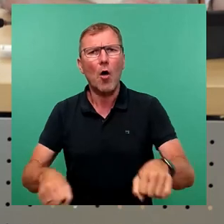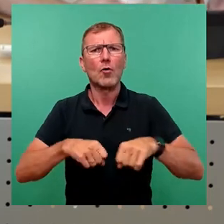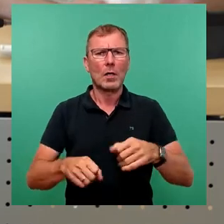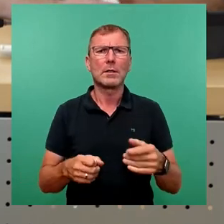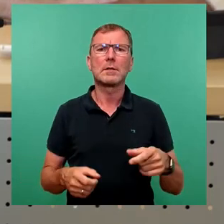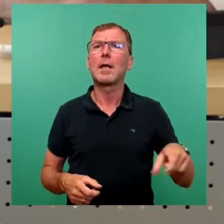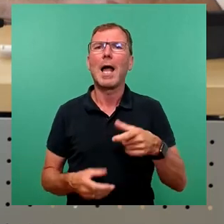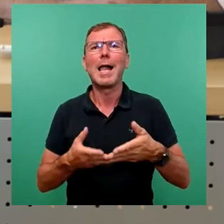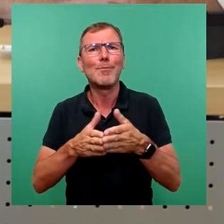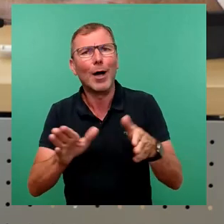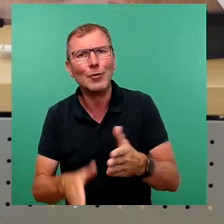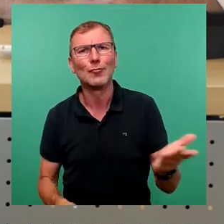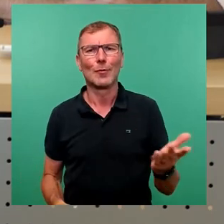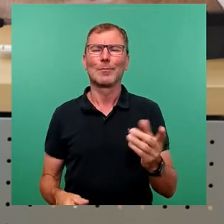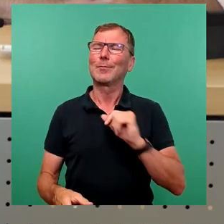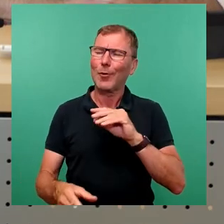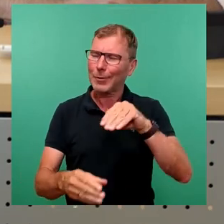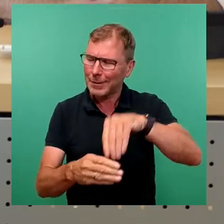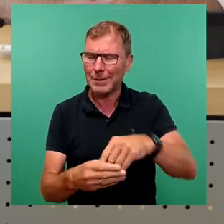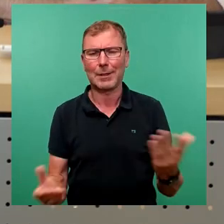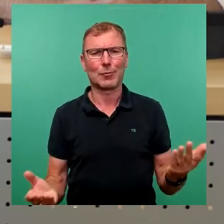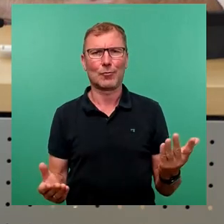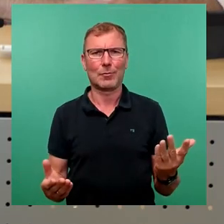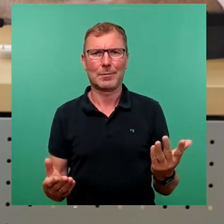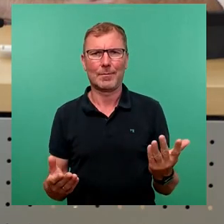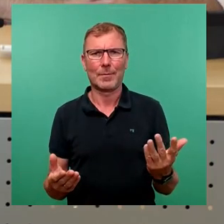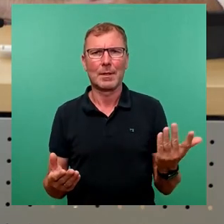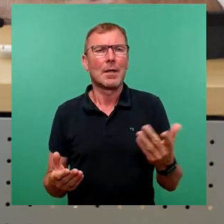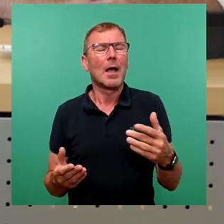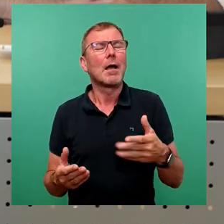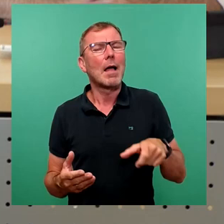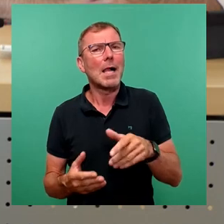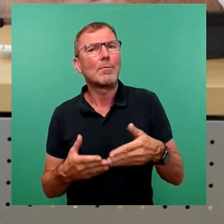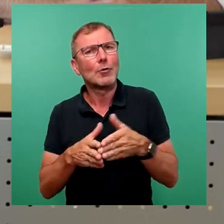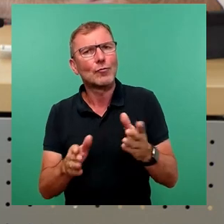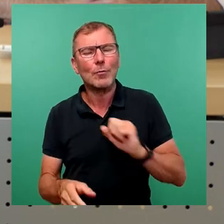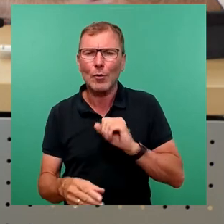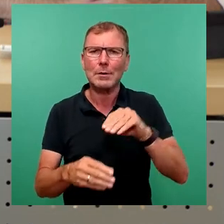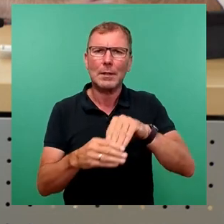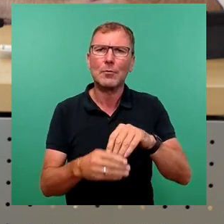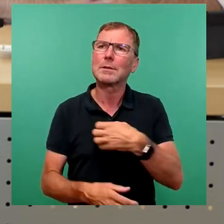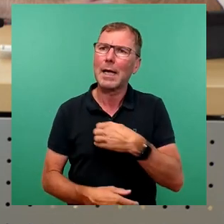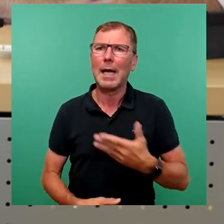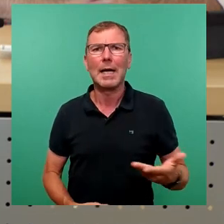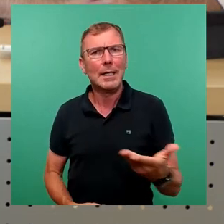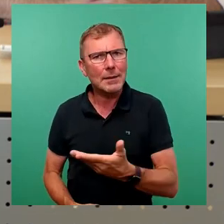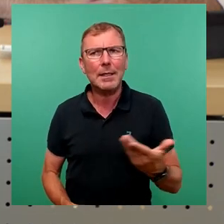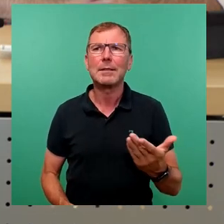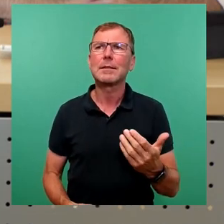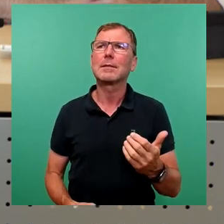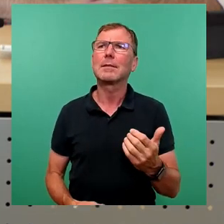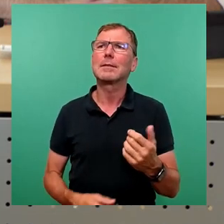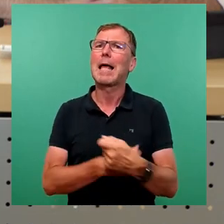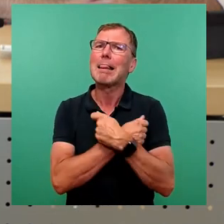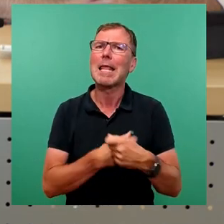natürlich, das musste jetzt sein, oder auch das Elbeschwimmen dazu bei, dass Dresden eine liebenswerte